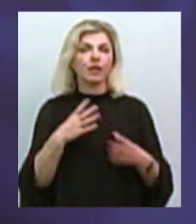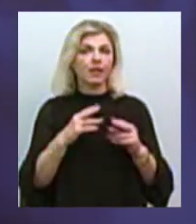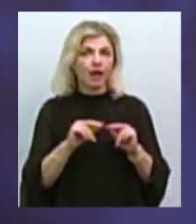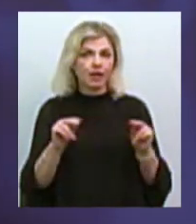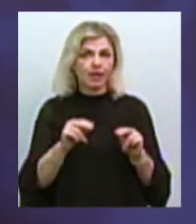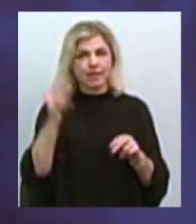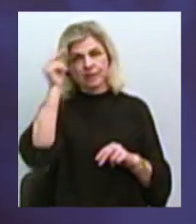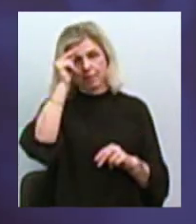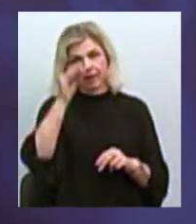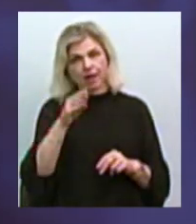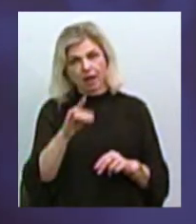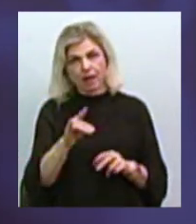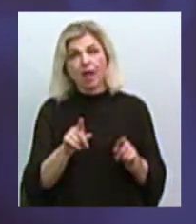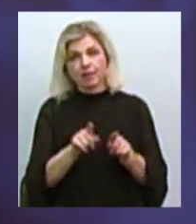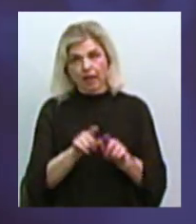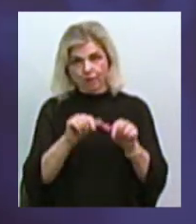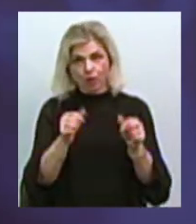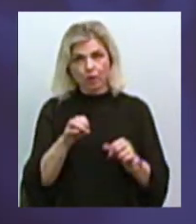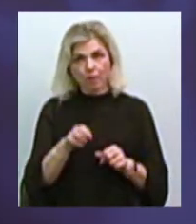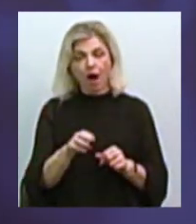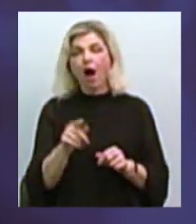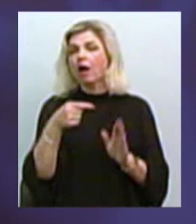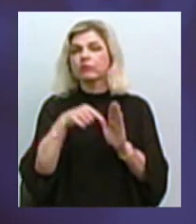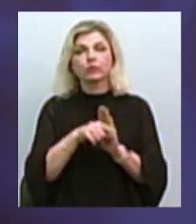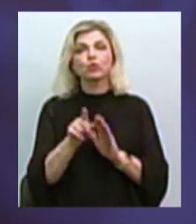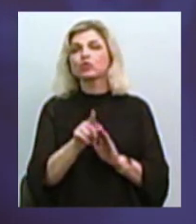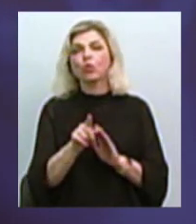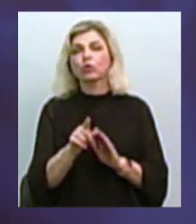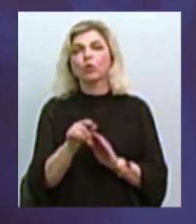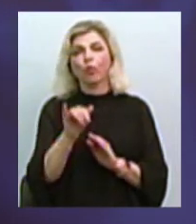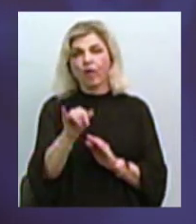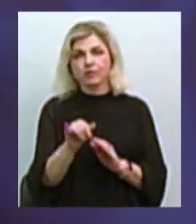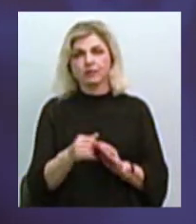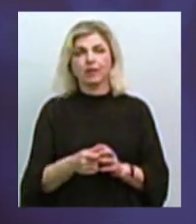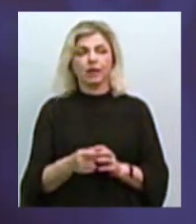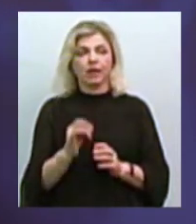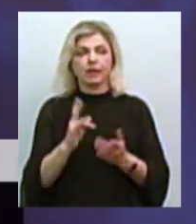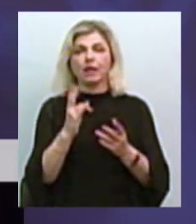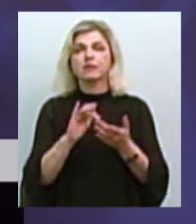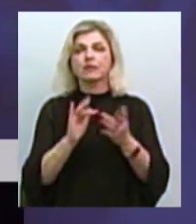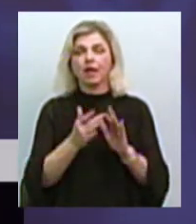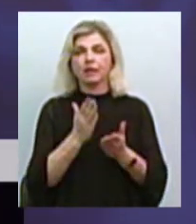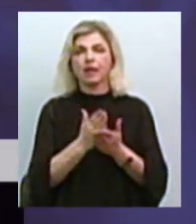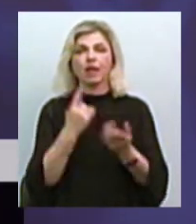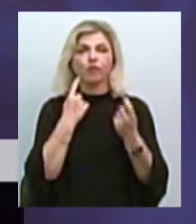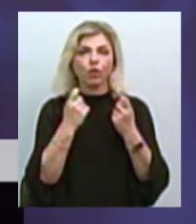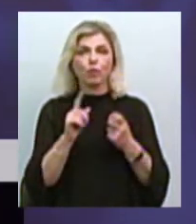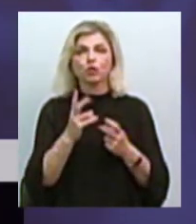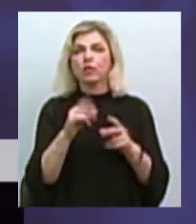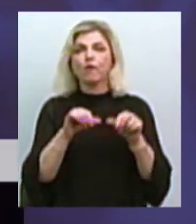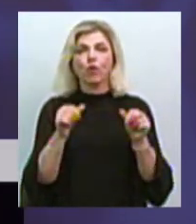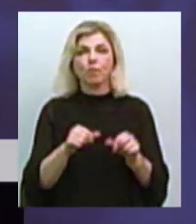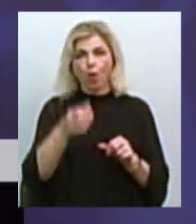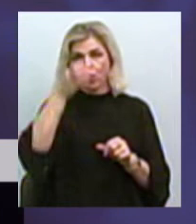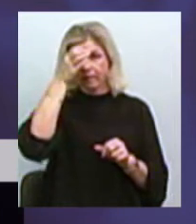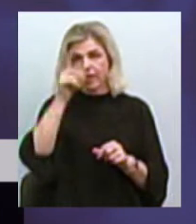семінари, такий формат, що саме в Державному центру зайнятості. І також на сайті є інформація, що неформальна освіта за